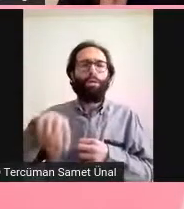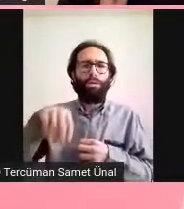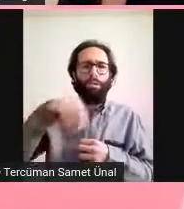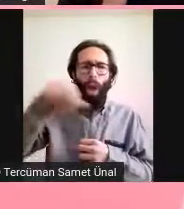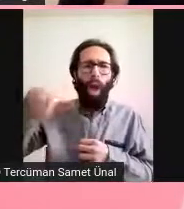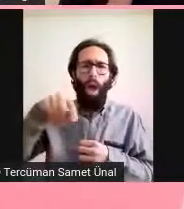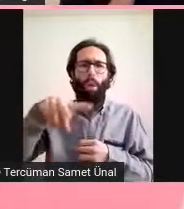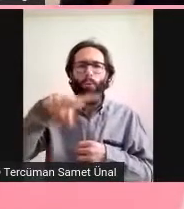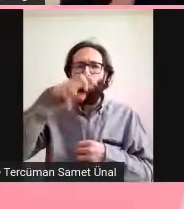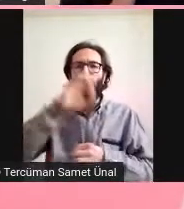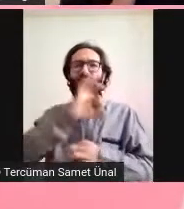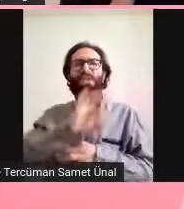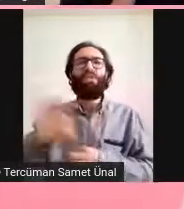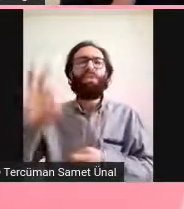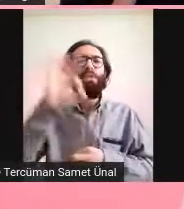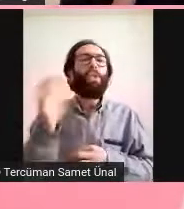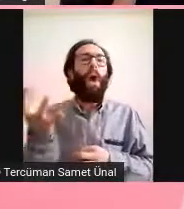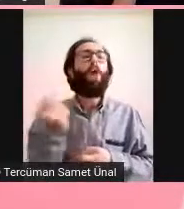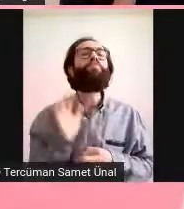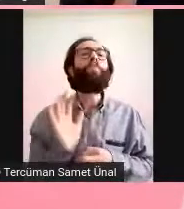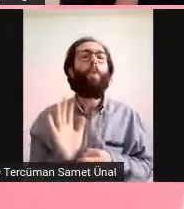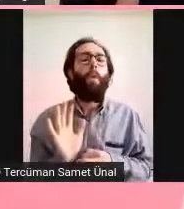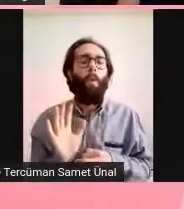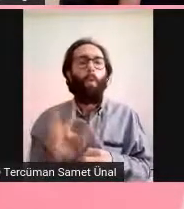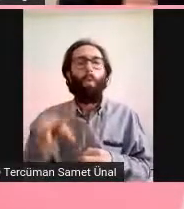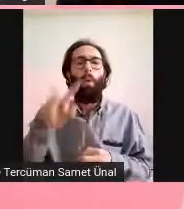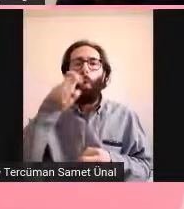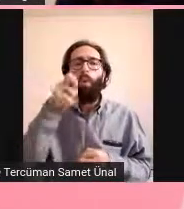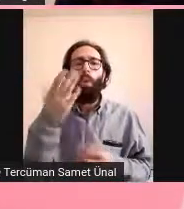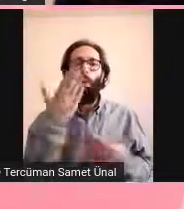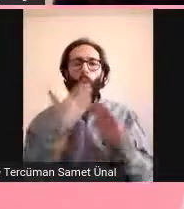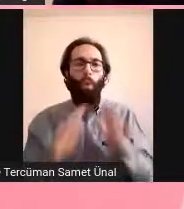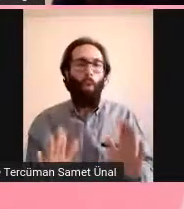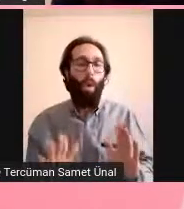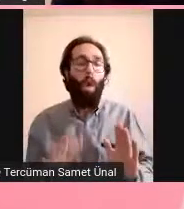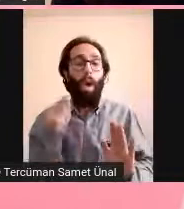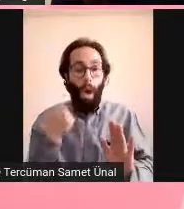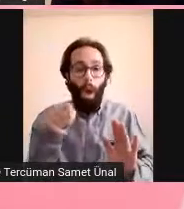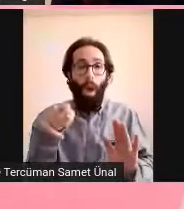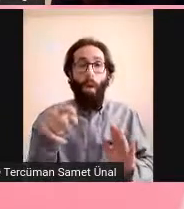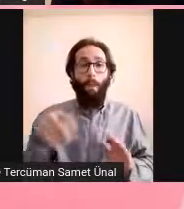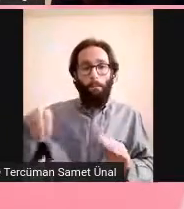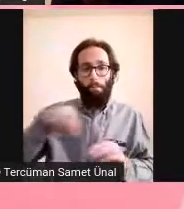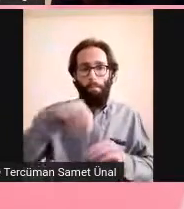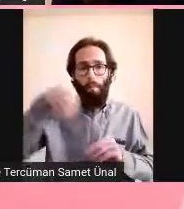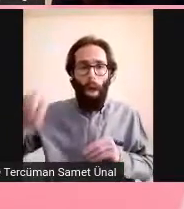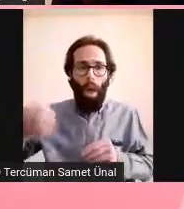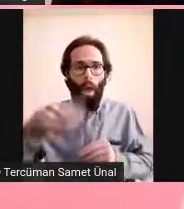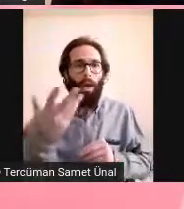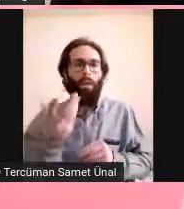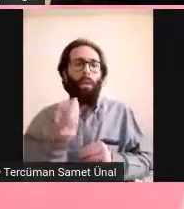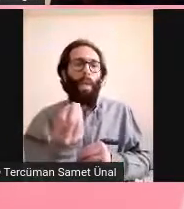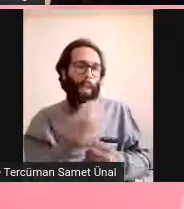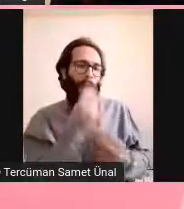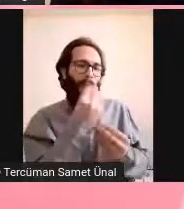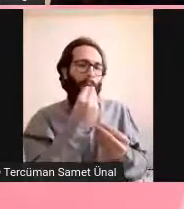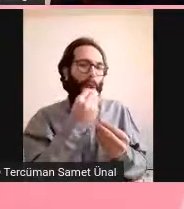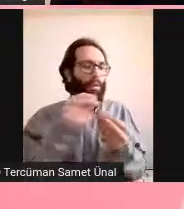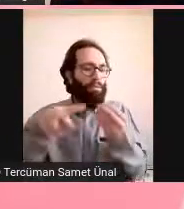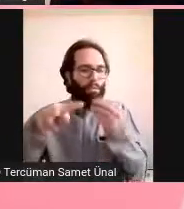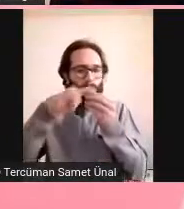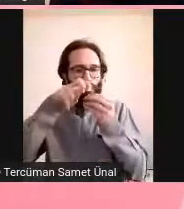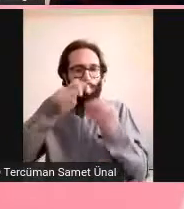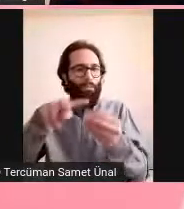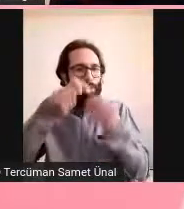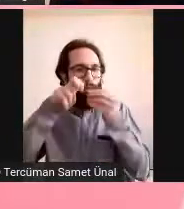yediğin yemeğin tadını algılamanı sağlıyor. Yani işte yemeği her duyunuzla yiyin denilen şey bu. İşte